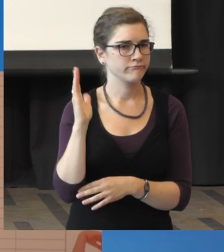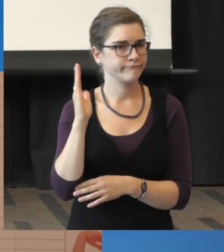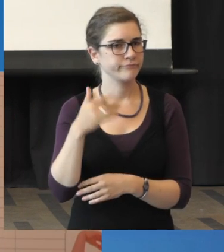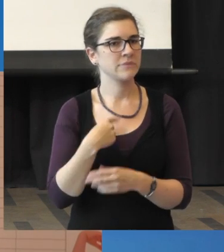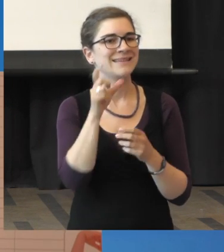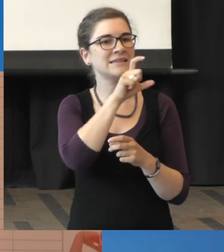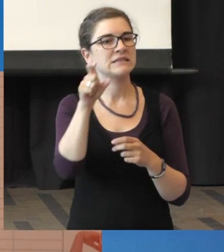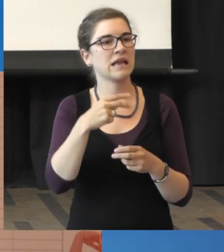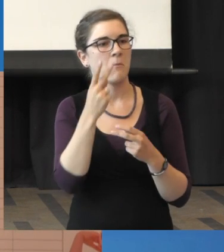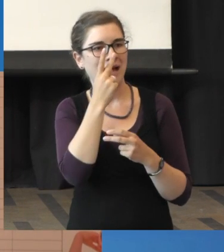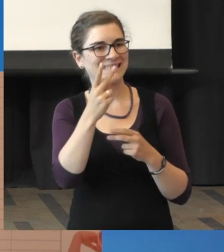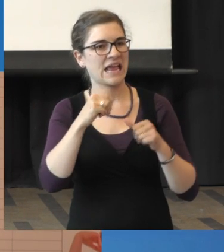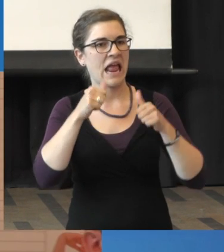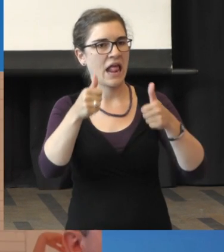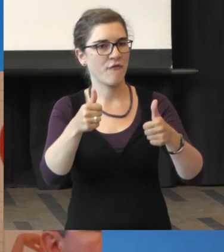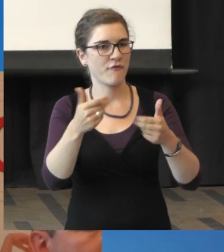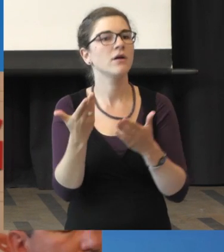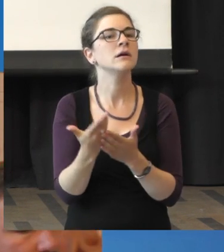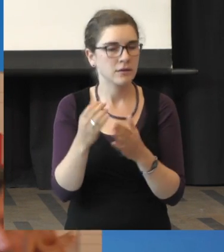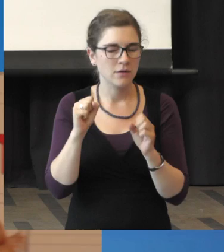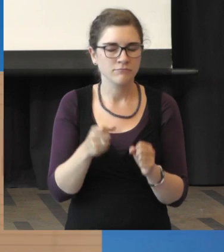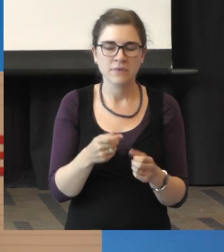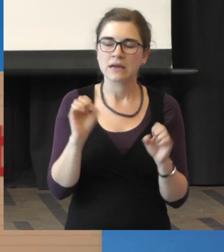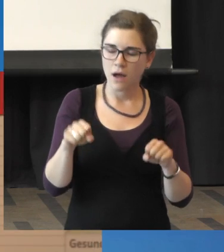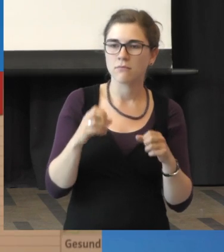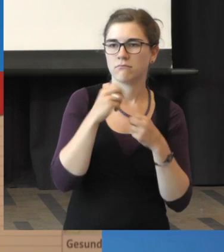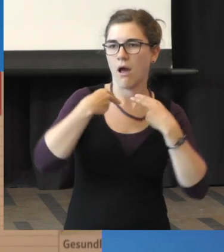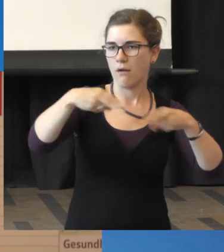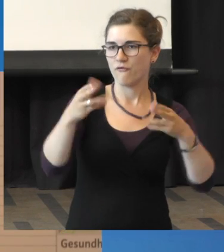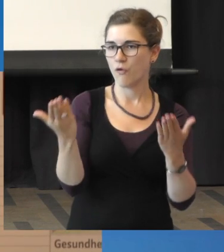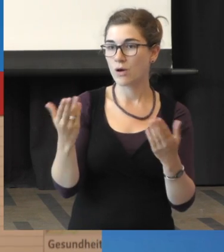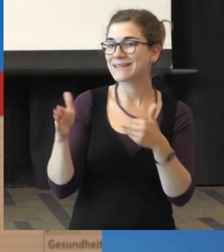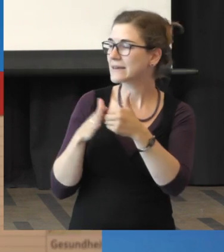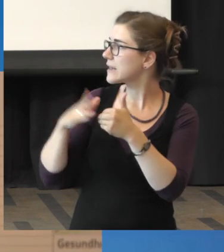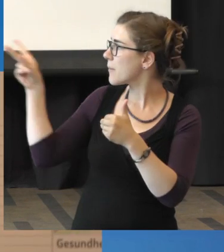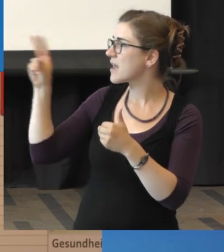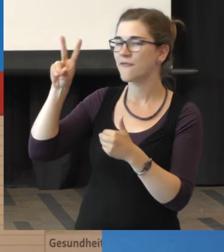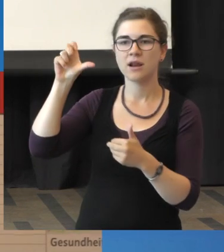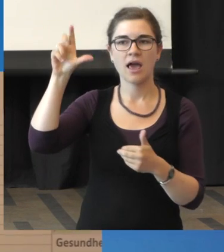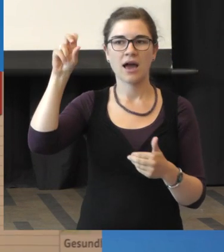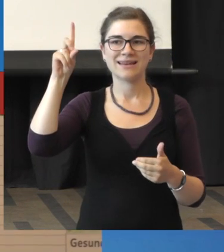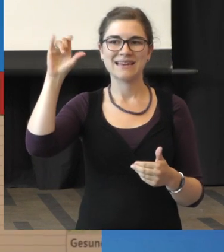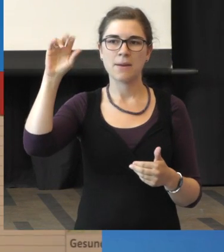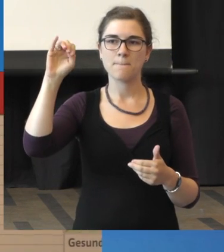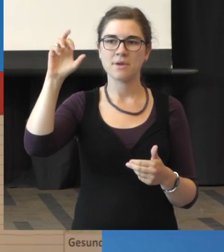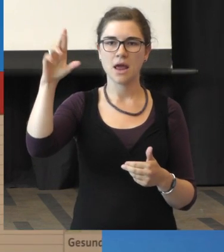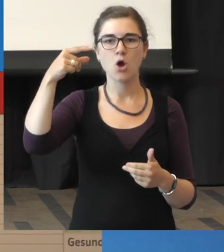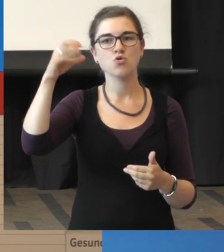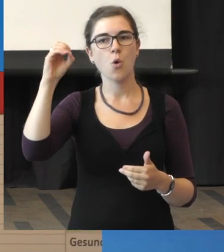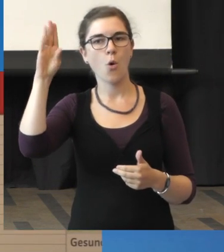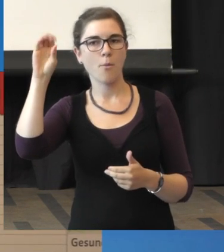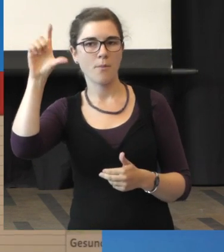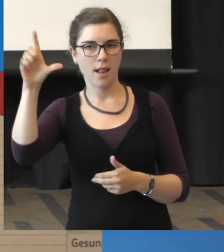Sehhilfen sagen können und Fragen beantworten. Neben ihm sitzt Wladimir Göbel. Er ist